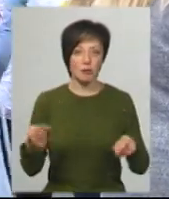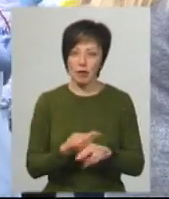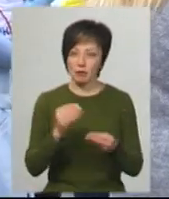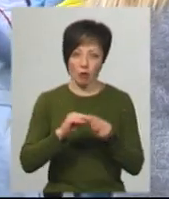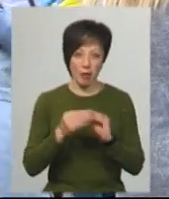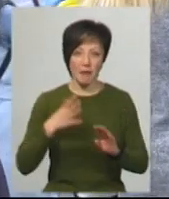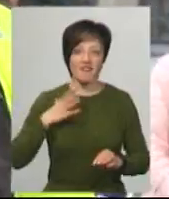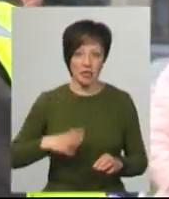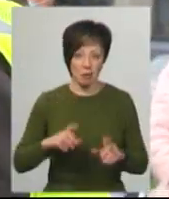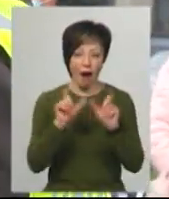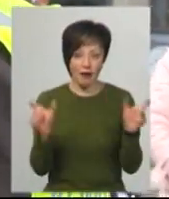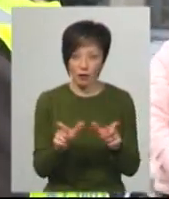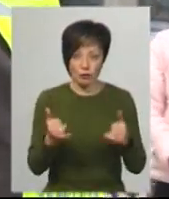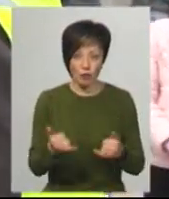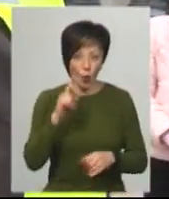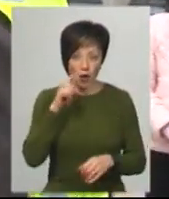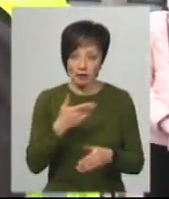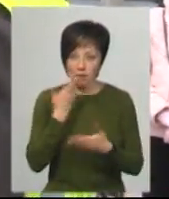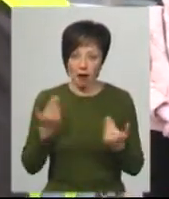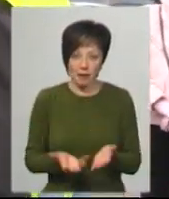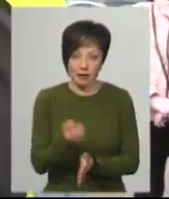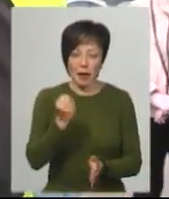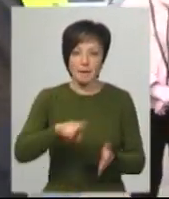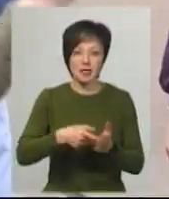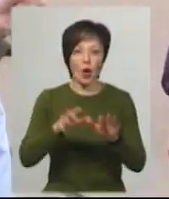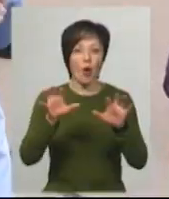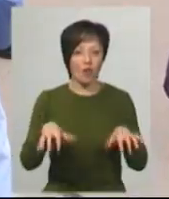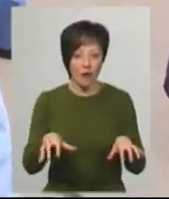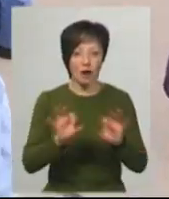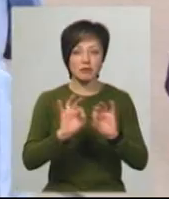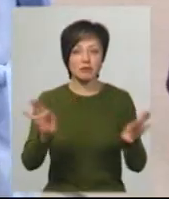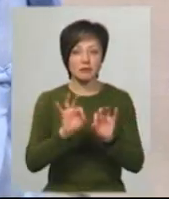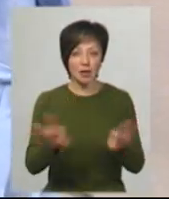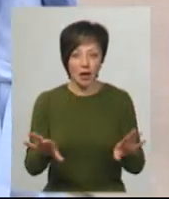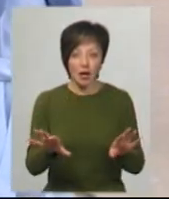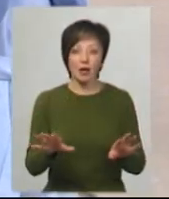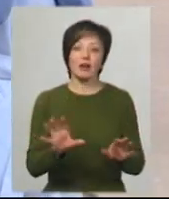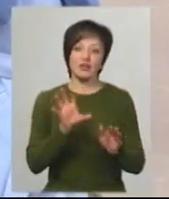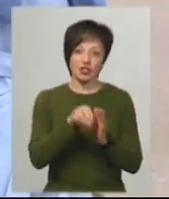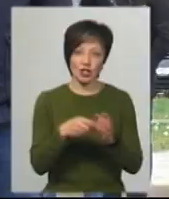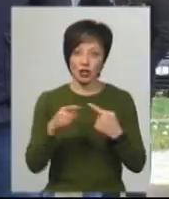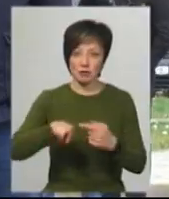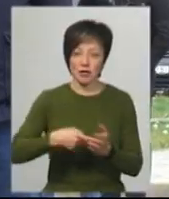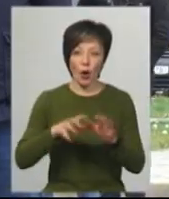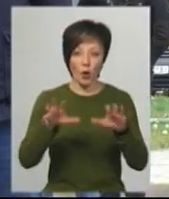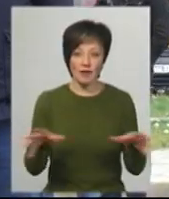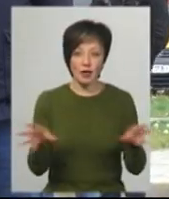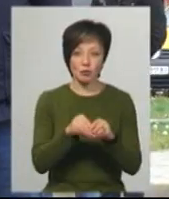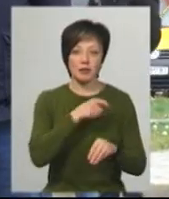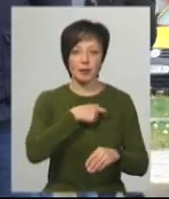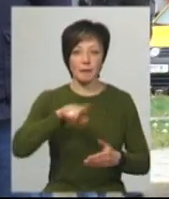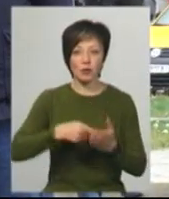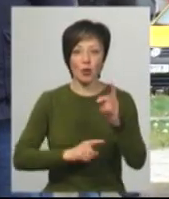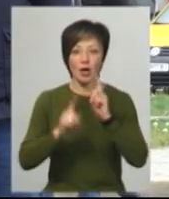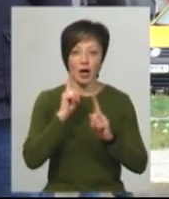витримати карантин. В Україні такої підтримки немає. Хмельницький міський голова Олександр Семчишин розповів, він в числі інших міських голів та разом із депутатами